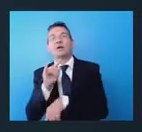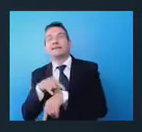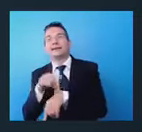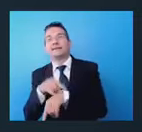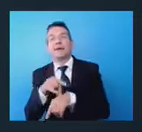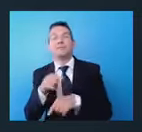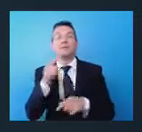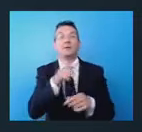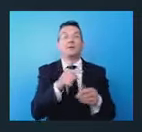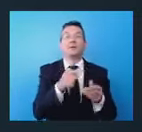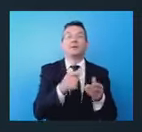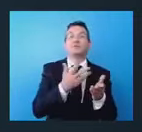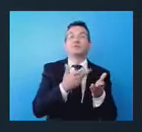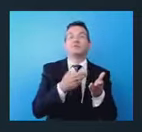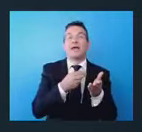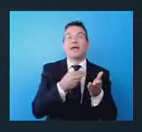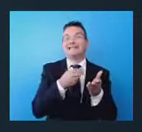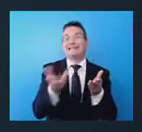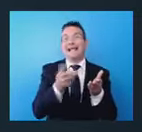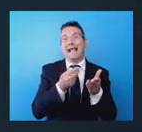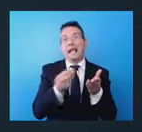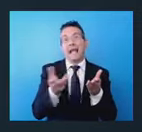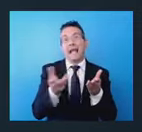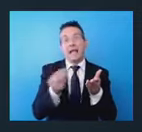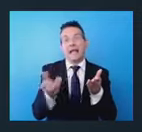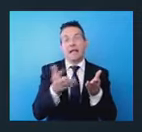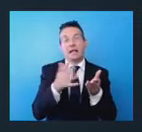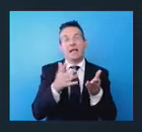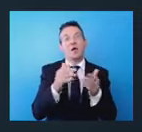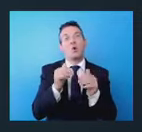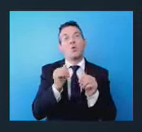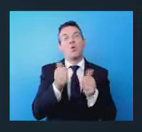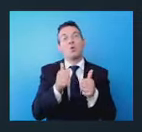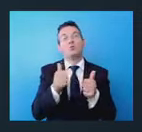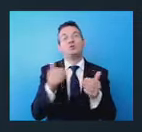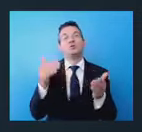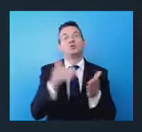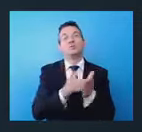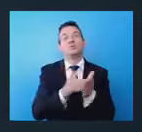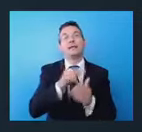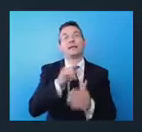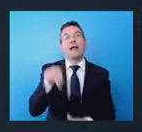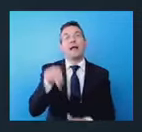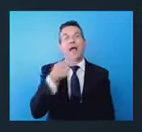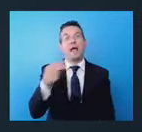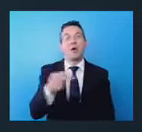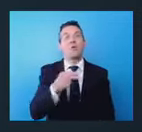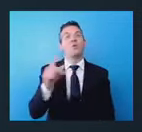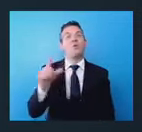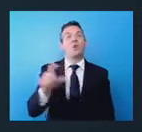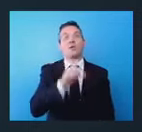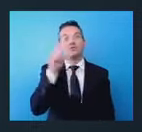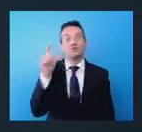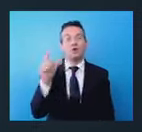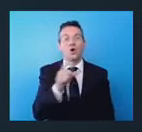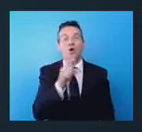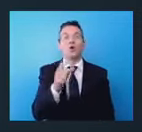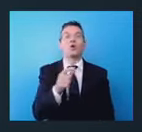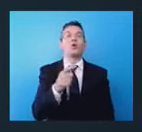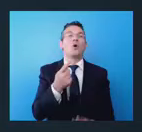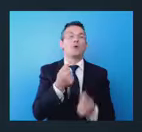per ogni singolo accosto circa 11.000 euro al giorno tra spese di equipaggio, l'armatore, gli ospiti,